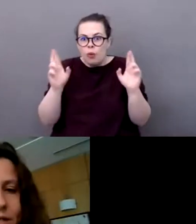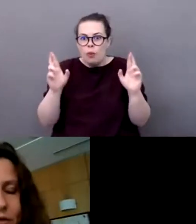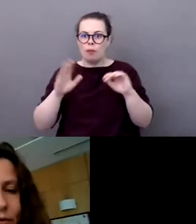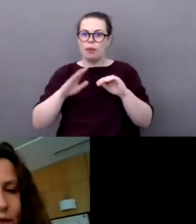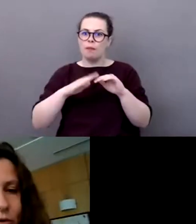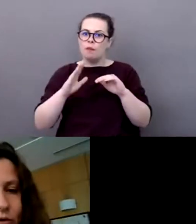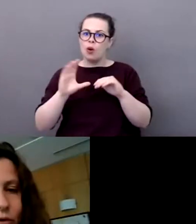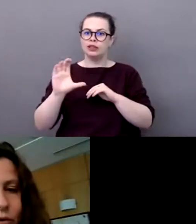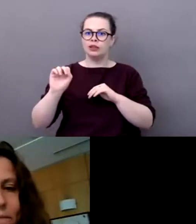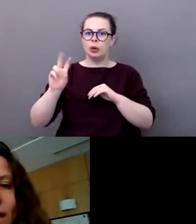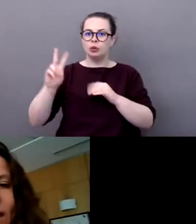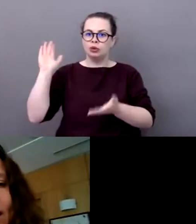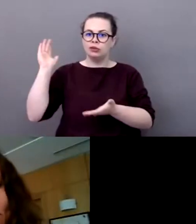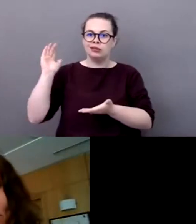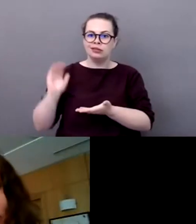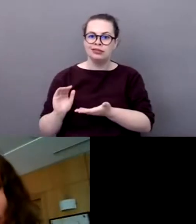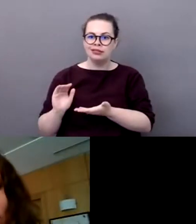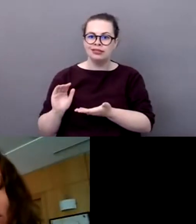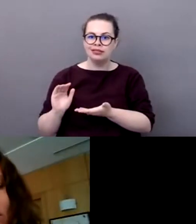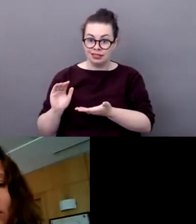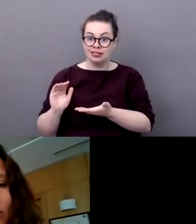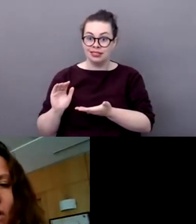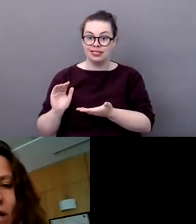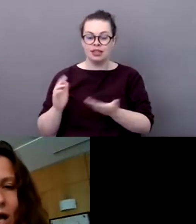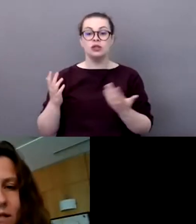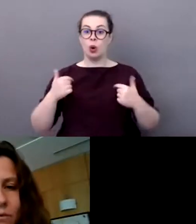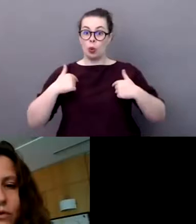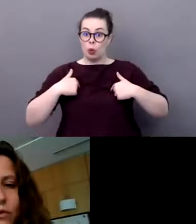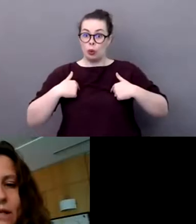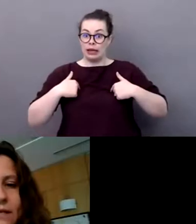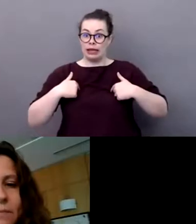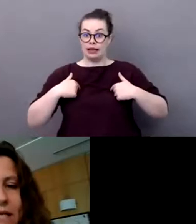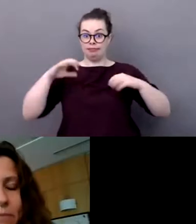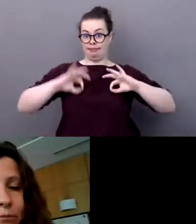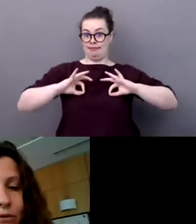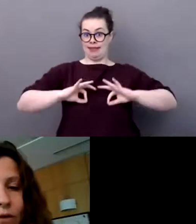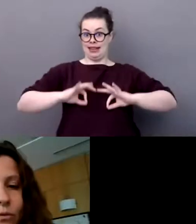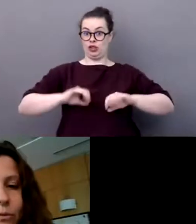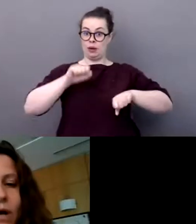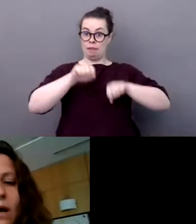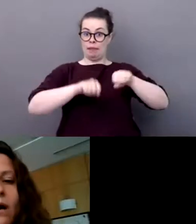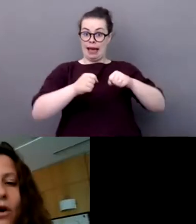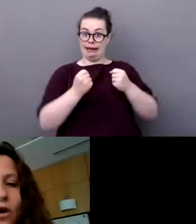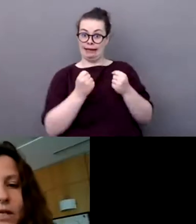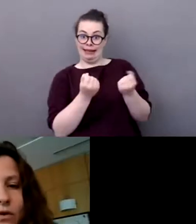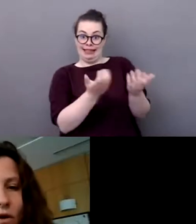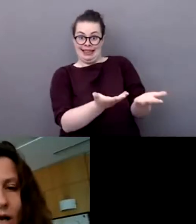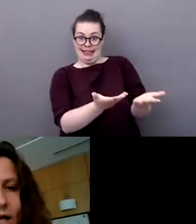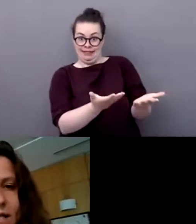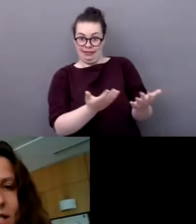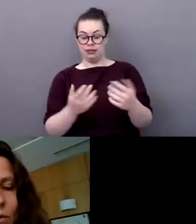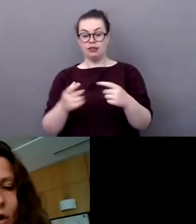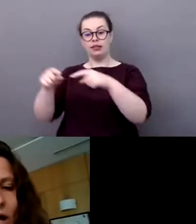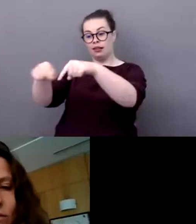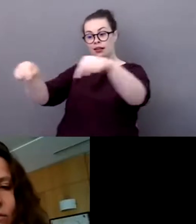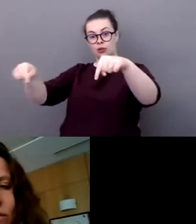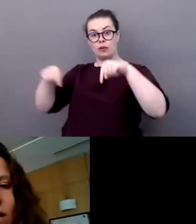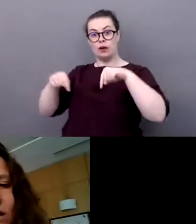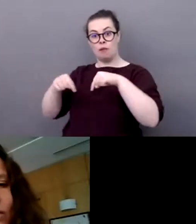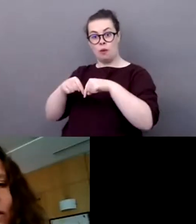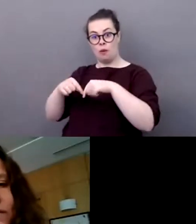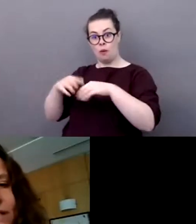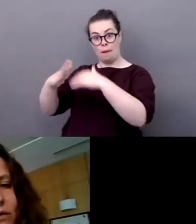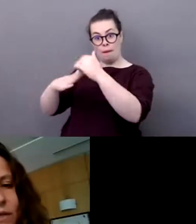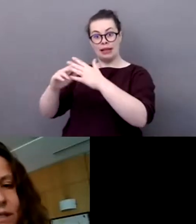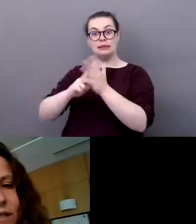apprentissages fondamentaux. Et en même temps, lorsqu'ils sont en classe, puisqu'ils y passent par petits groupes, quand ils sont en classe, c'est à ce moment-là qu'on